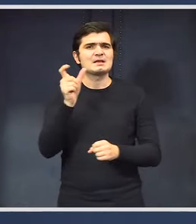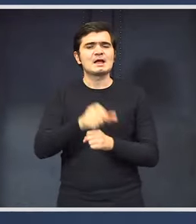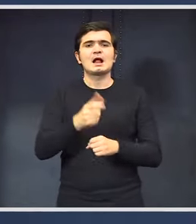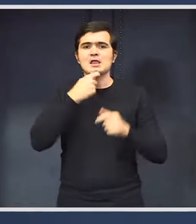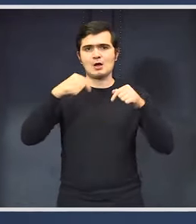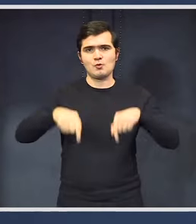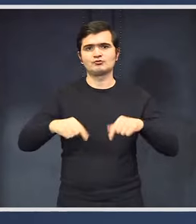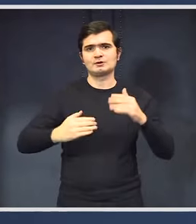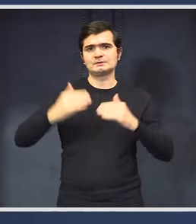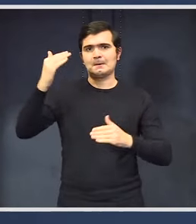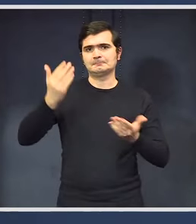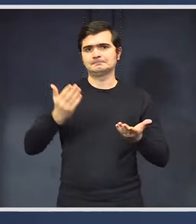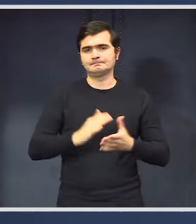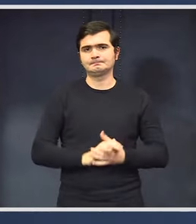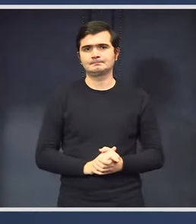acesta.